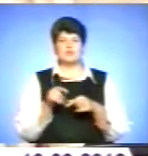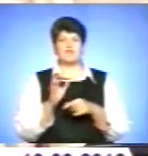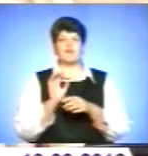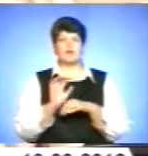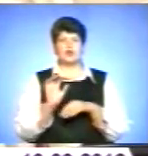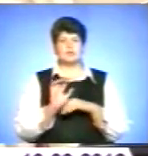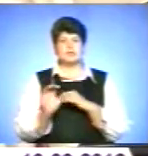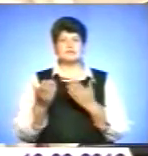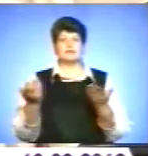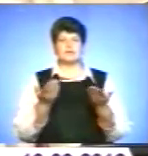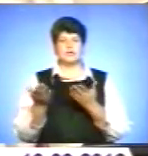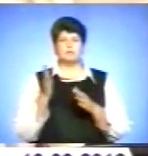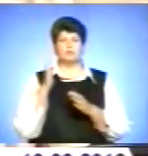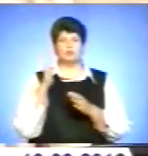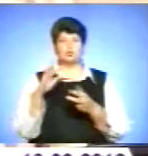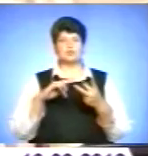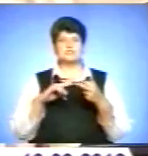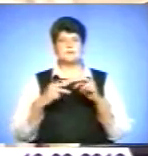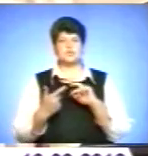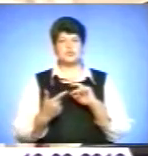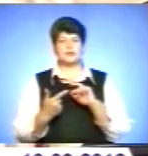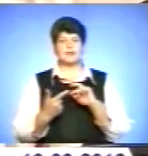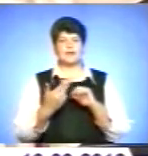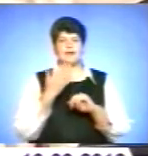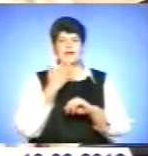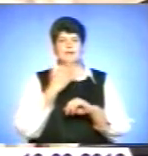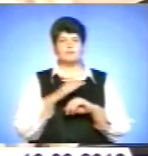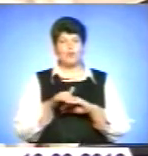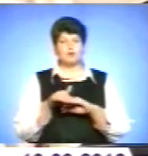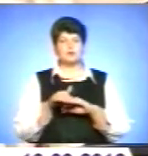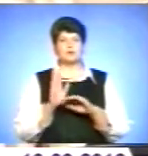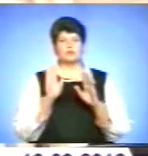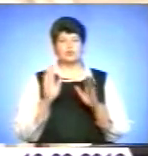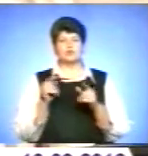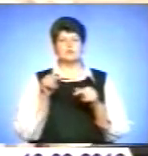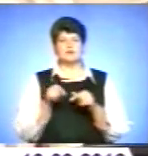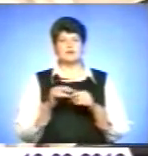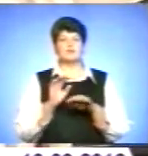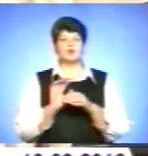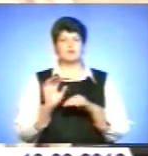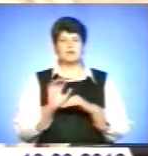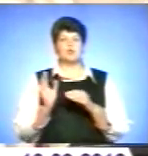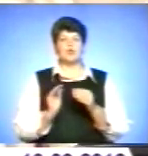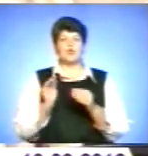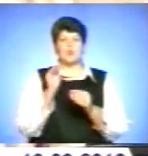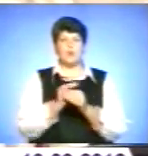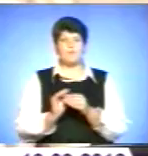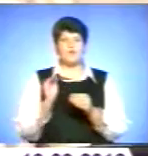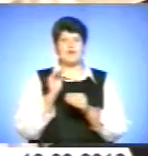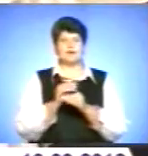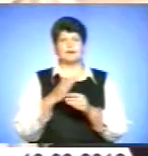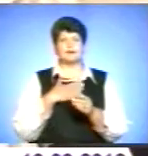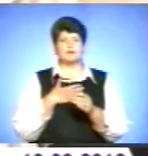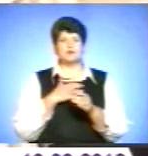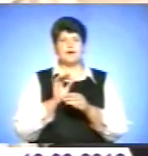будуть заміщати імпорт, нам потрібні ті виробництва, які будуть додавати нашого експорту,